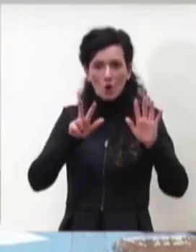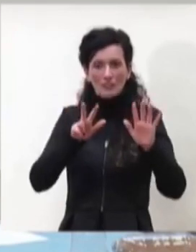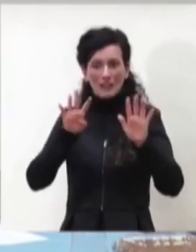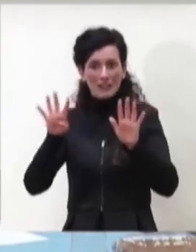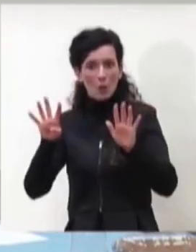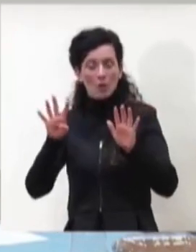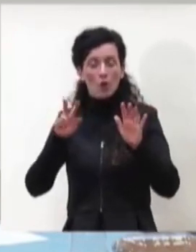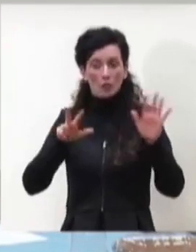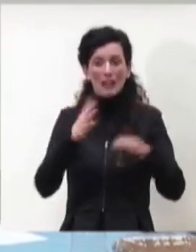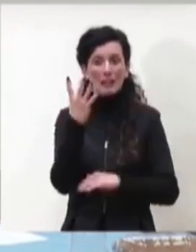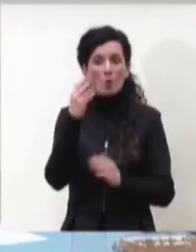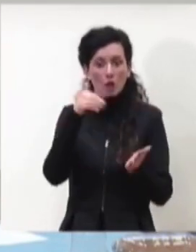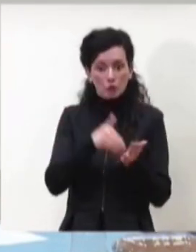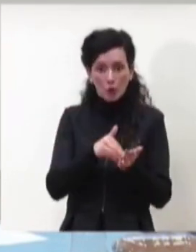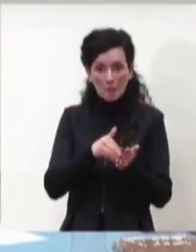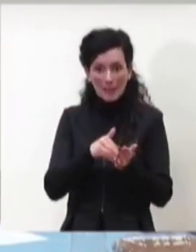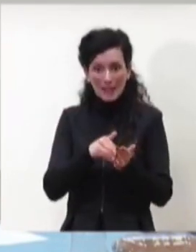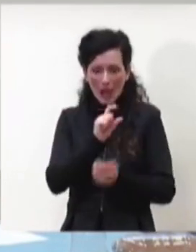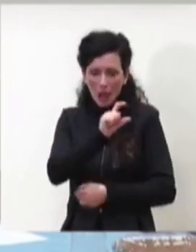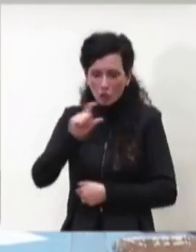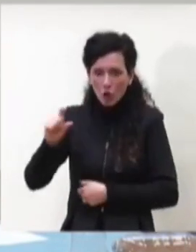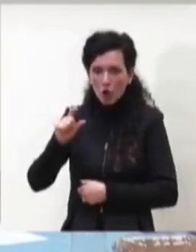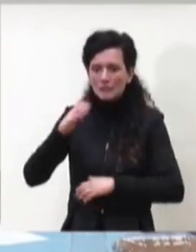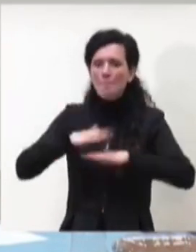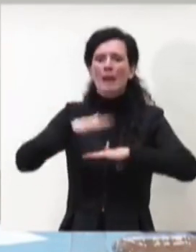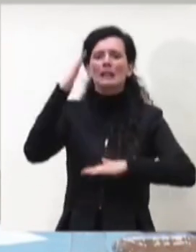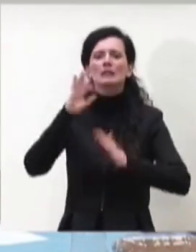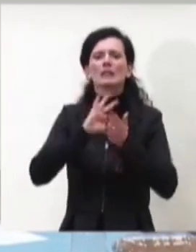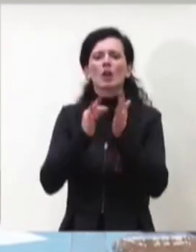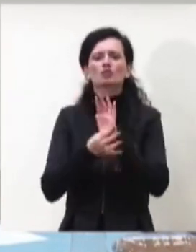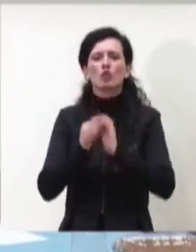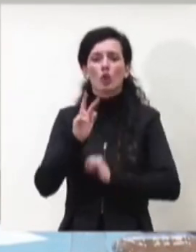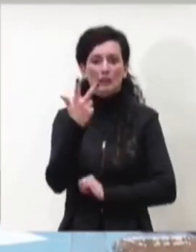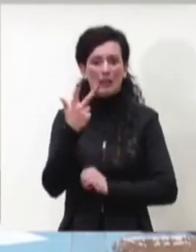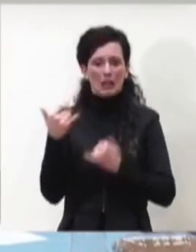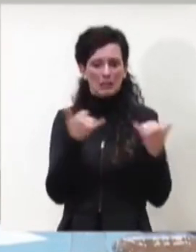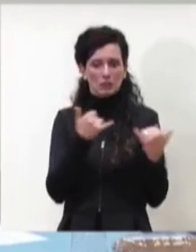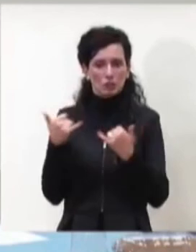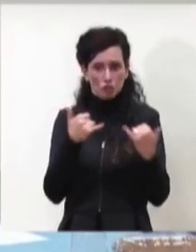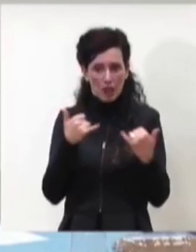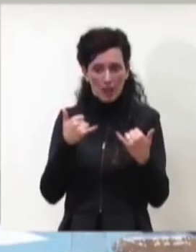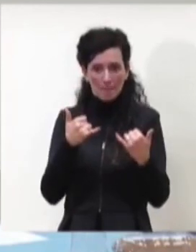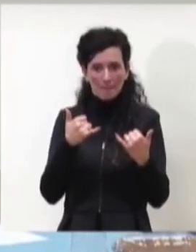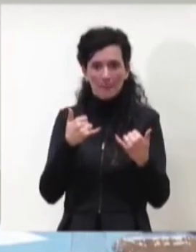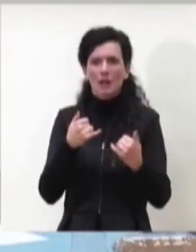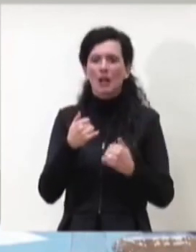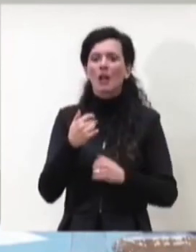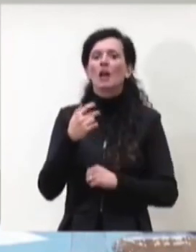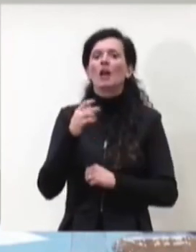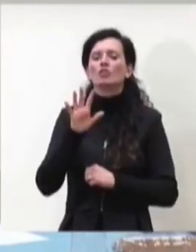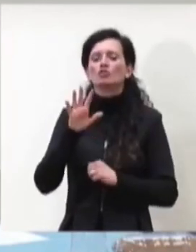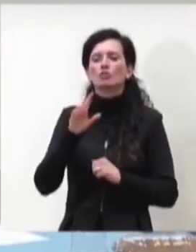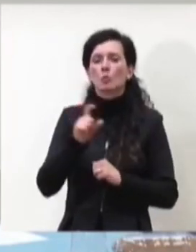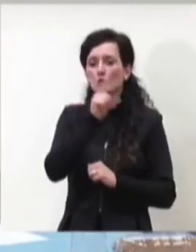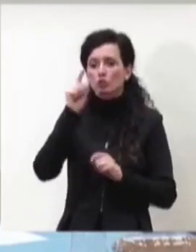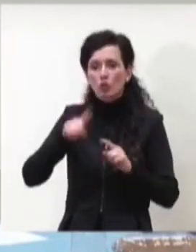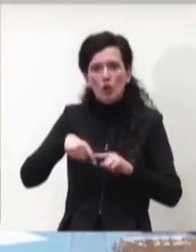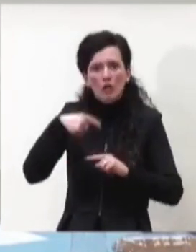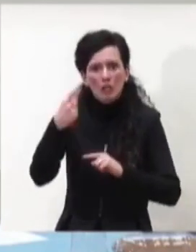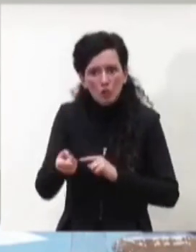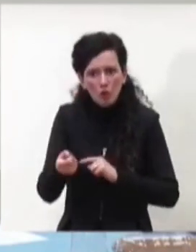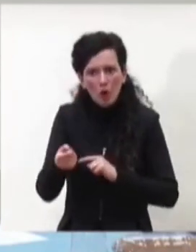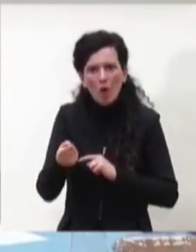mattina del 3 dicembre sostanzialmente cinque giorni dopo abbiamo avuto